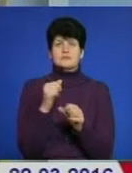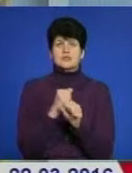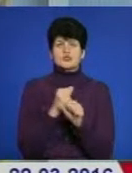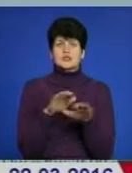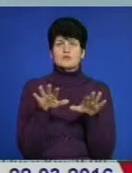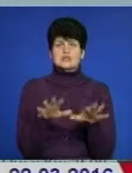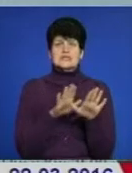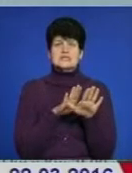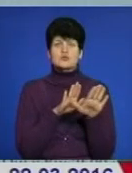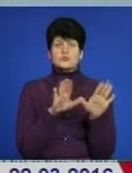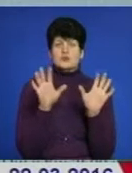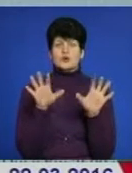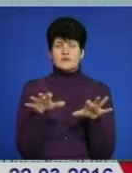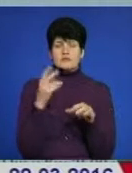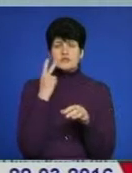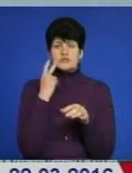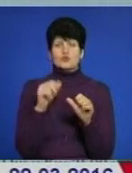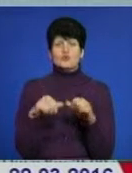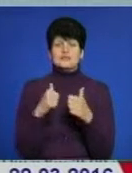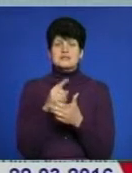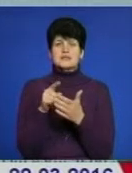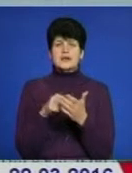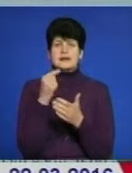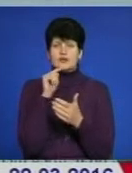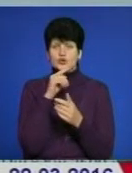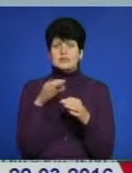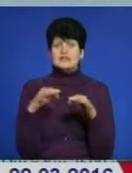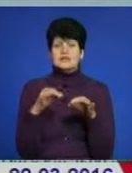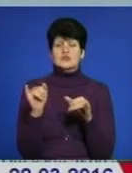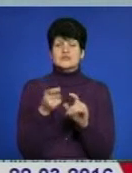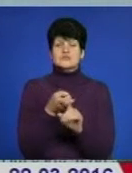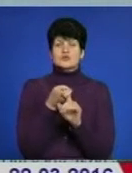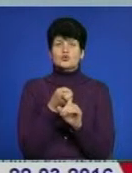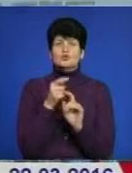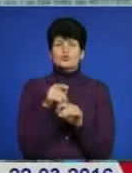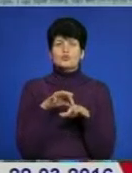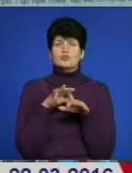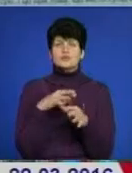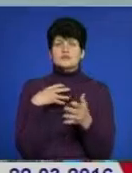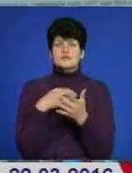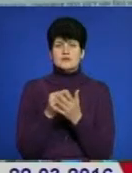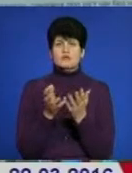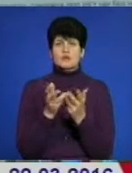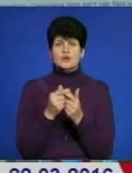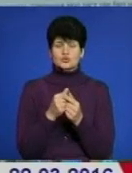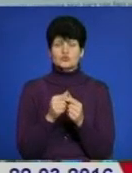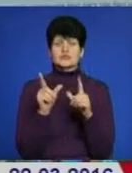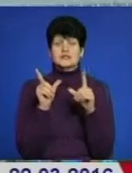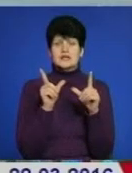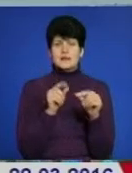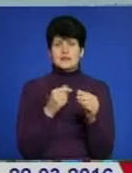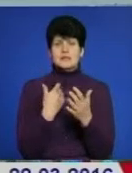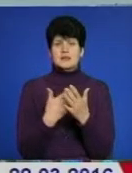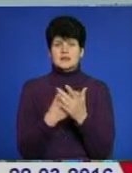заступника голови постійної комісії з питань економіки, транспорту і зв'язку. Тому провів власний розрахунок рентабельності на прикладі